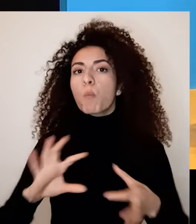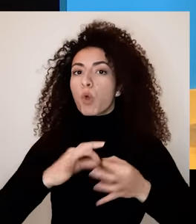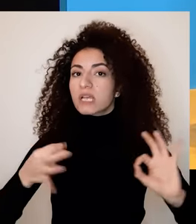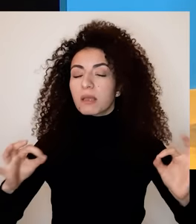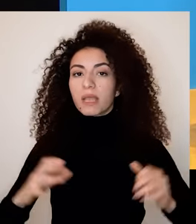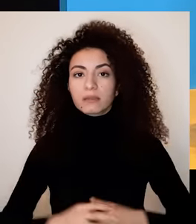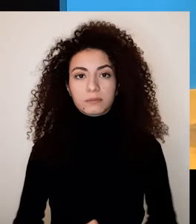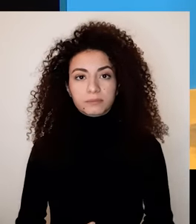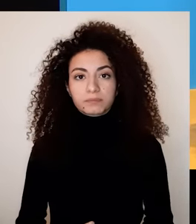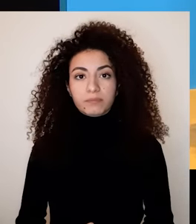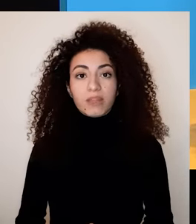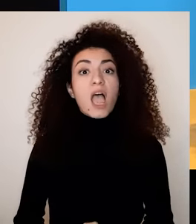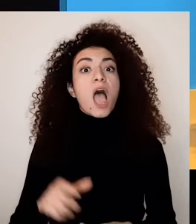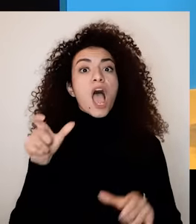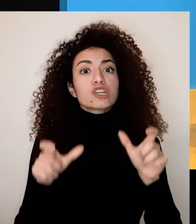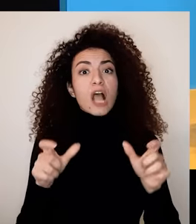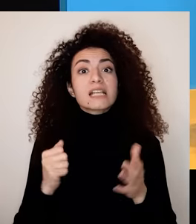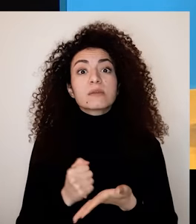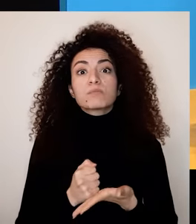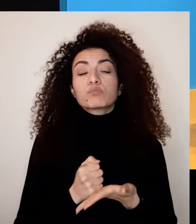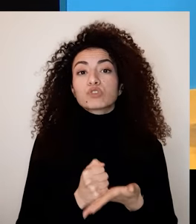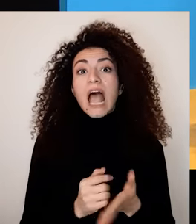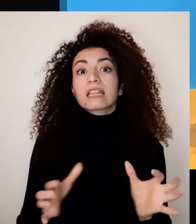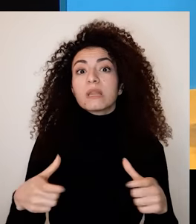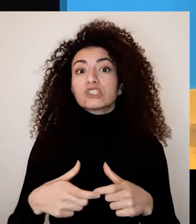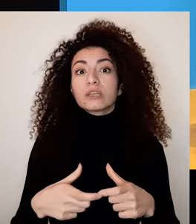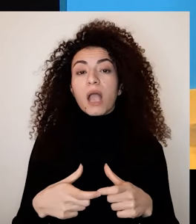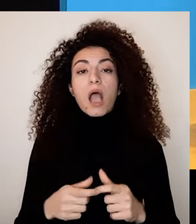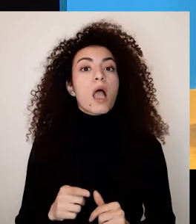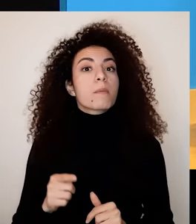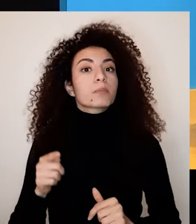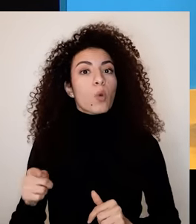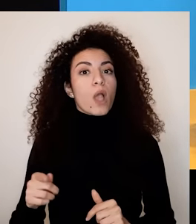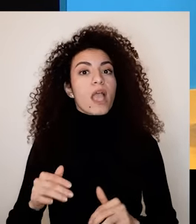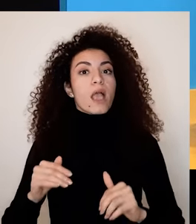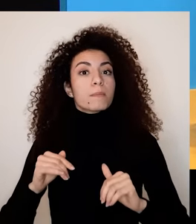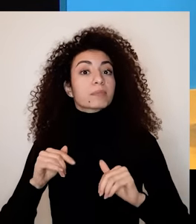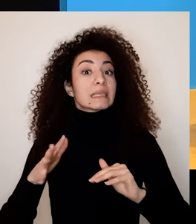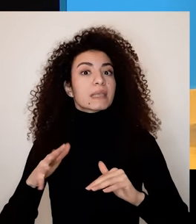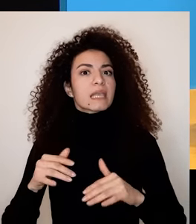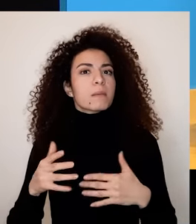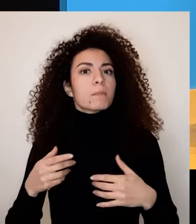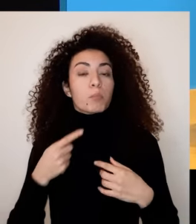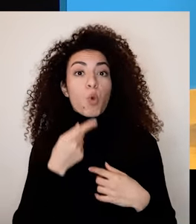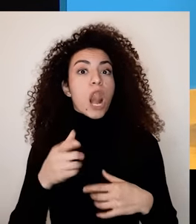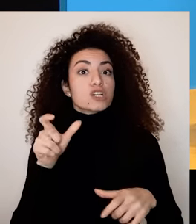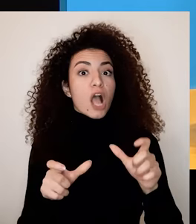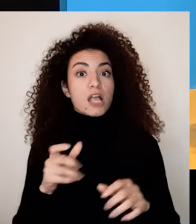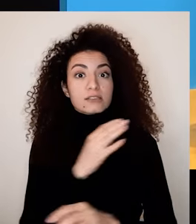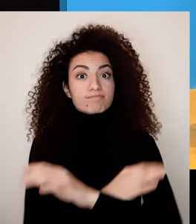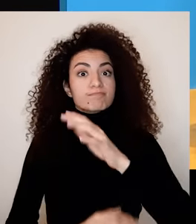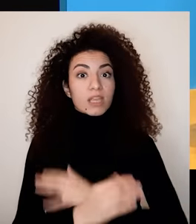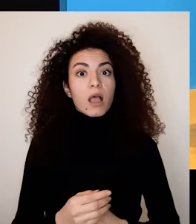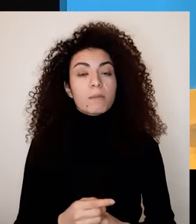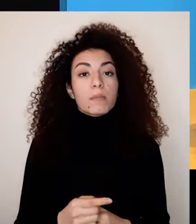فمثلاً المرافق الاجتماعي أو الإخصائي ممكن يحاول إقناع المرأة ذات الإعاقة بإنه تحديات الحقيقية